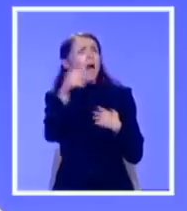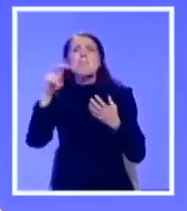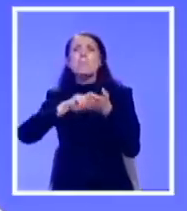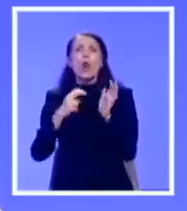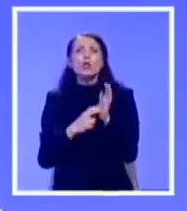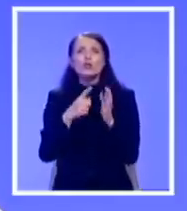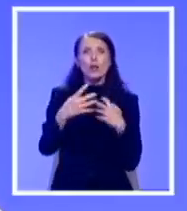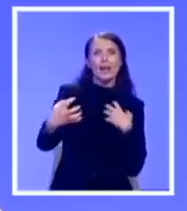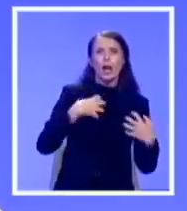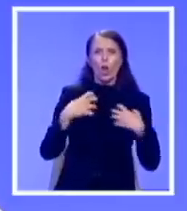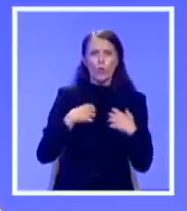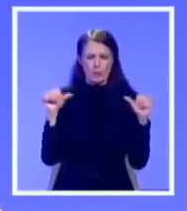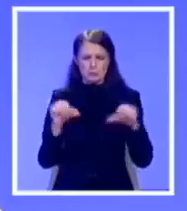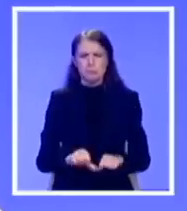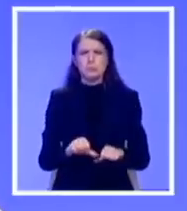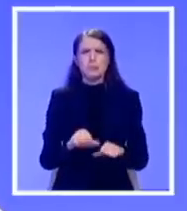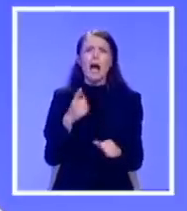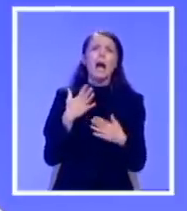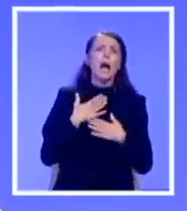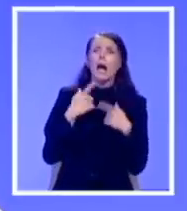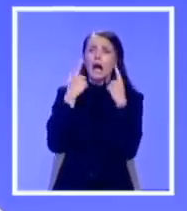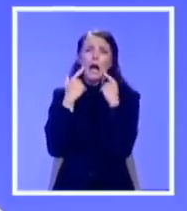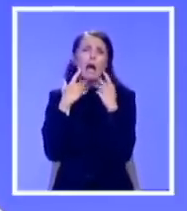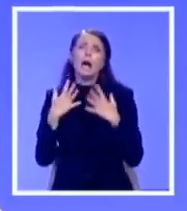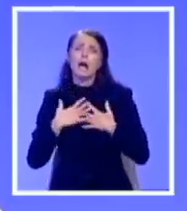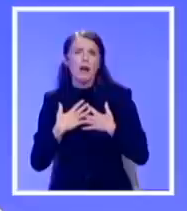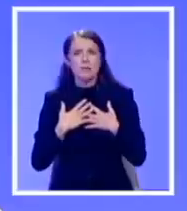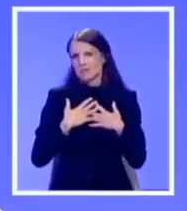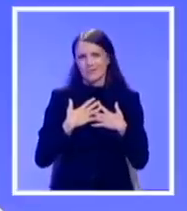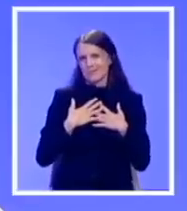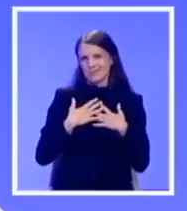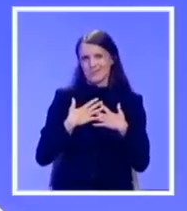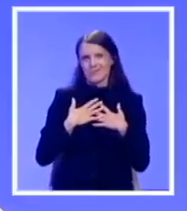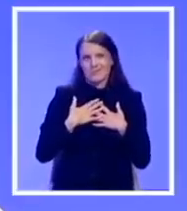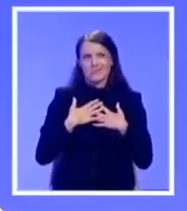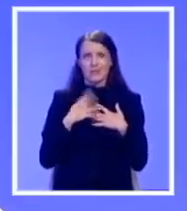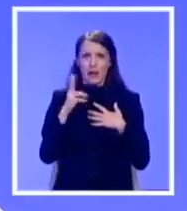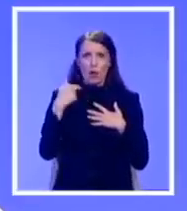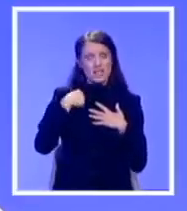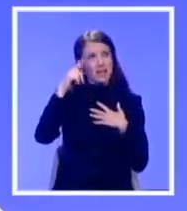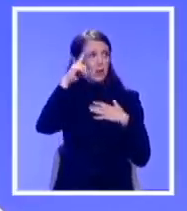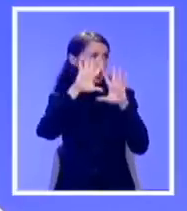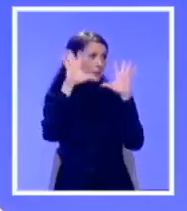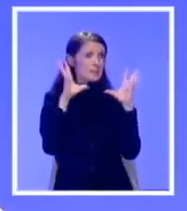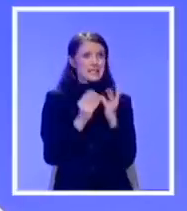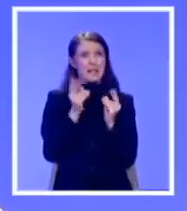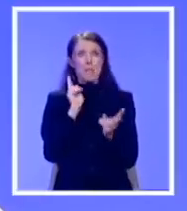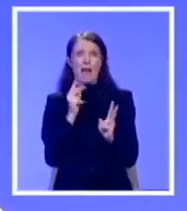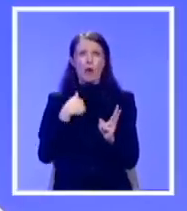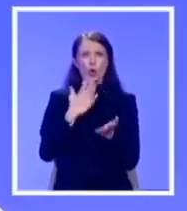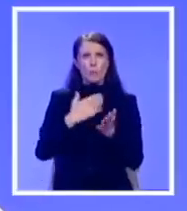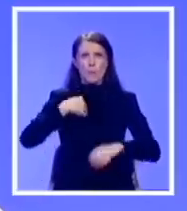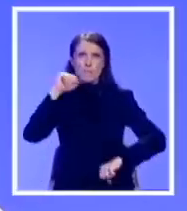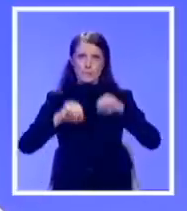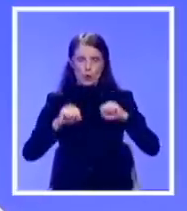šmiranata koji gledamo. Koji kukaju, plaćaju i potetišu. Dakle, ja ne mogu sad da rađem nekakav lik koji bi mogo da prilagodim i vama i